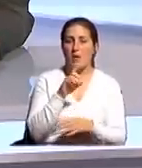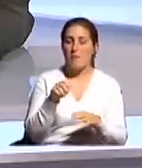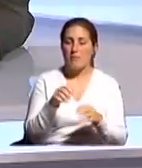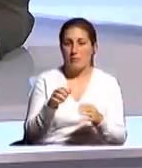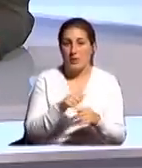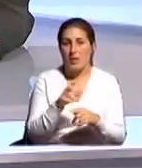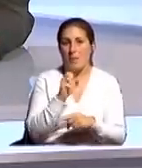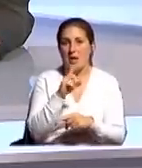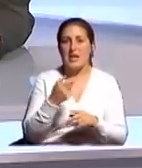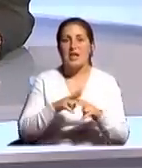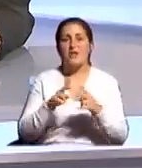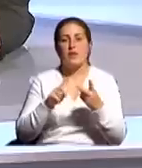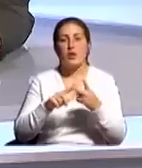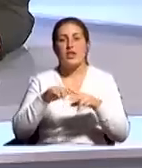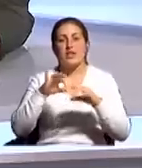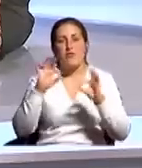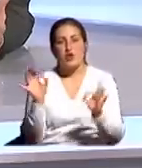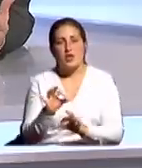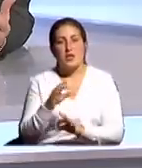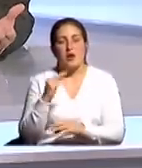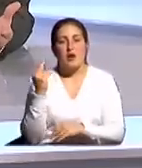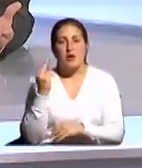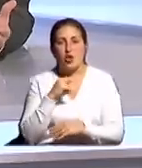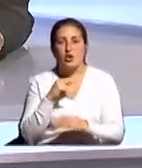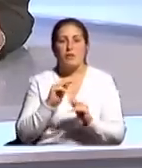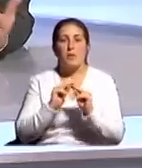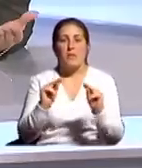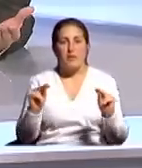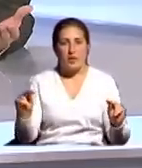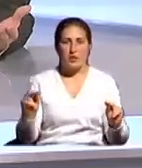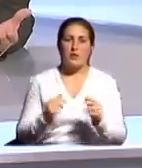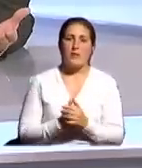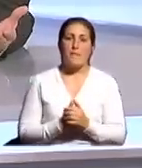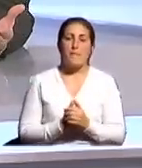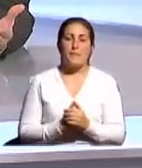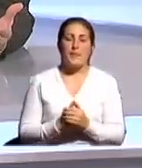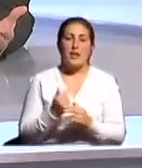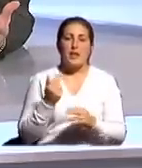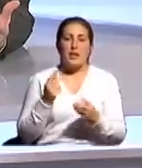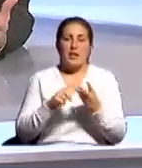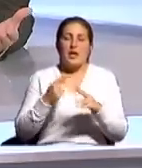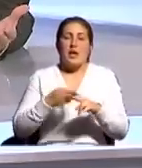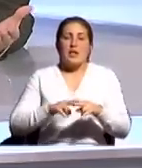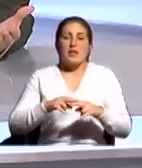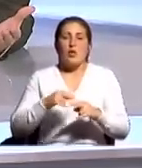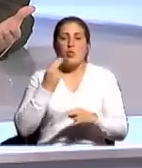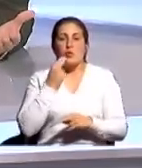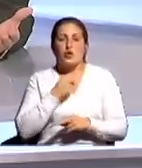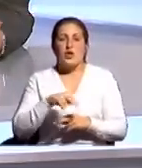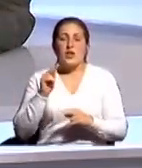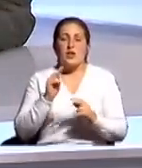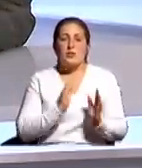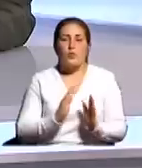совершенствование качества преподавания, это улучшение или стимулирование